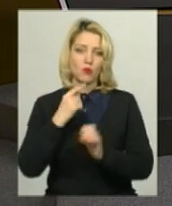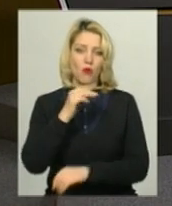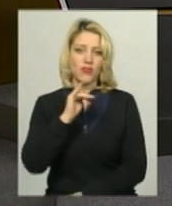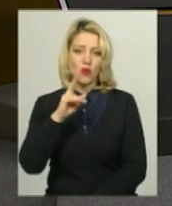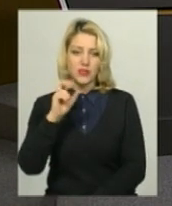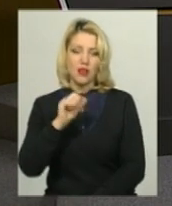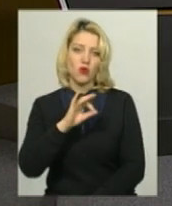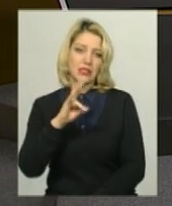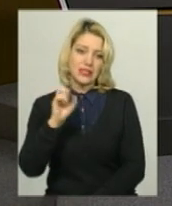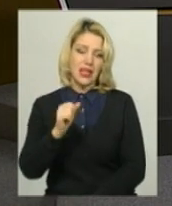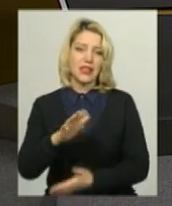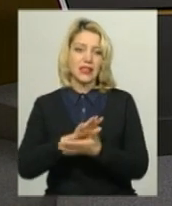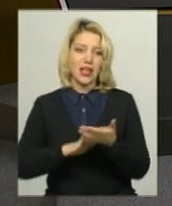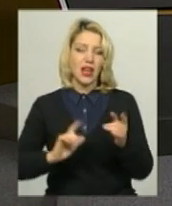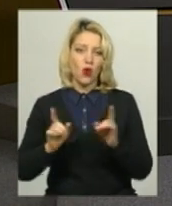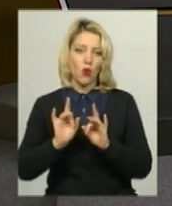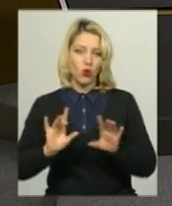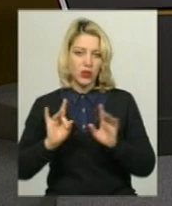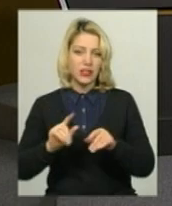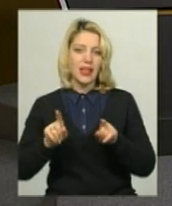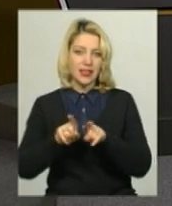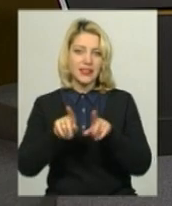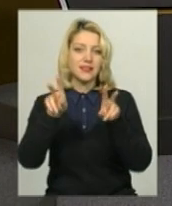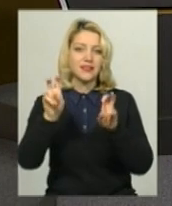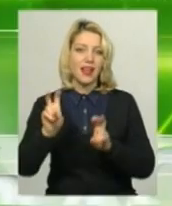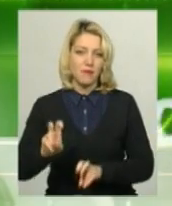мову Оксани Фіновської. Далі короткий огляд таких тем.